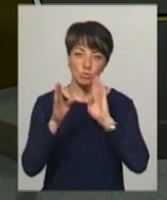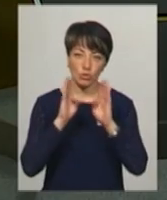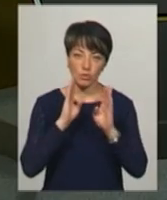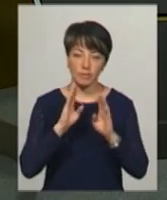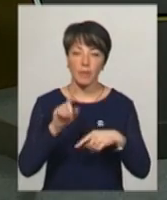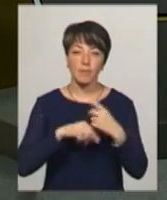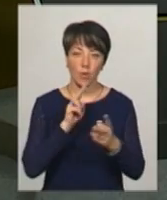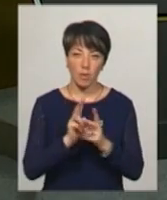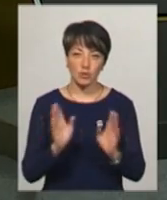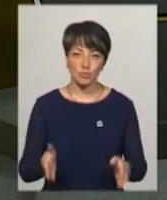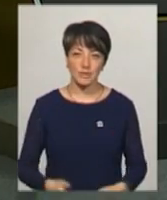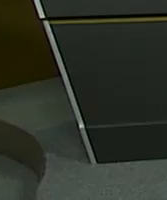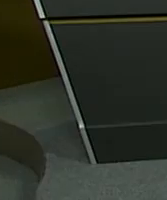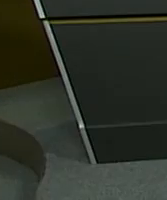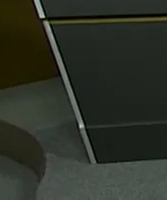Фейсбук. Побачимось!